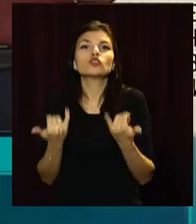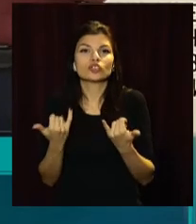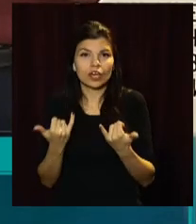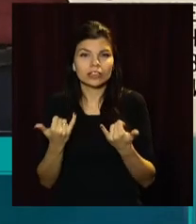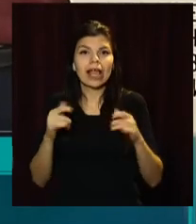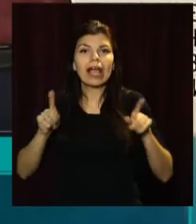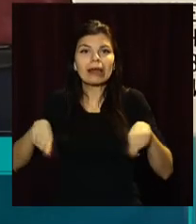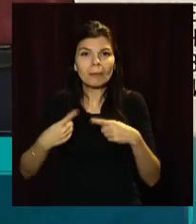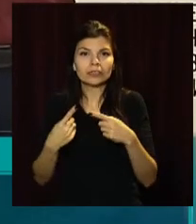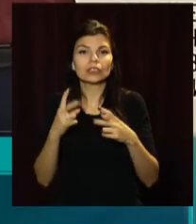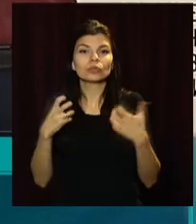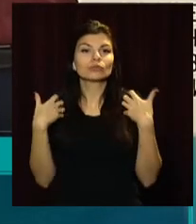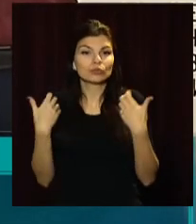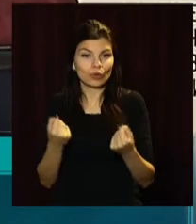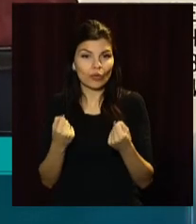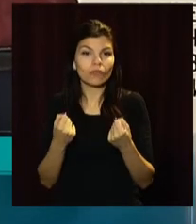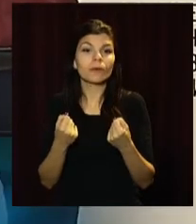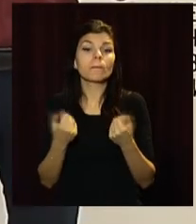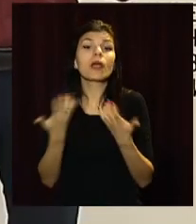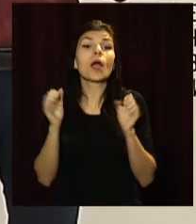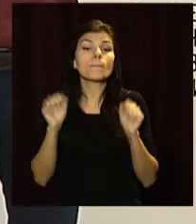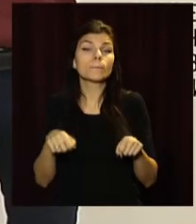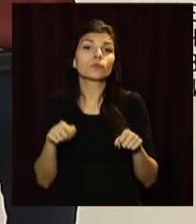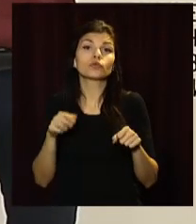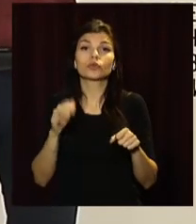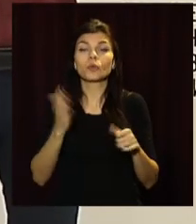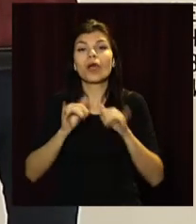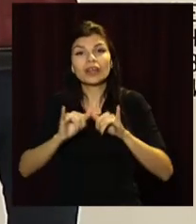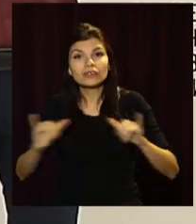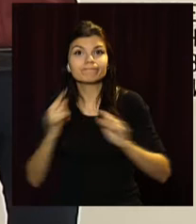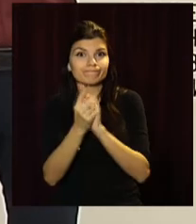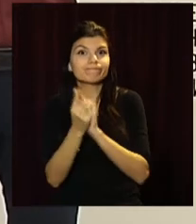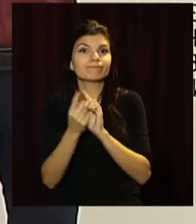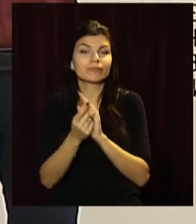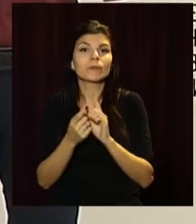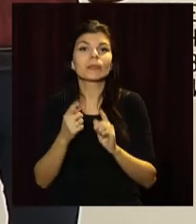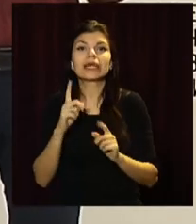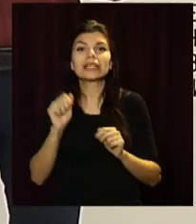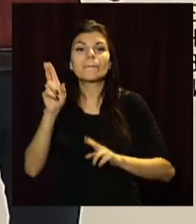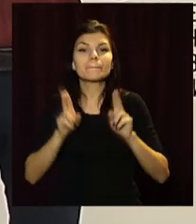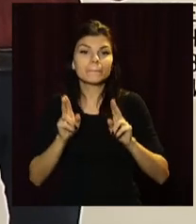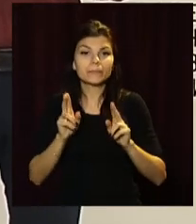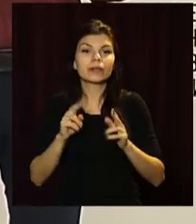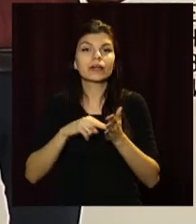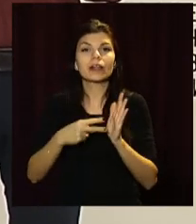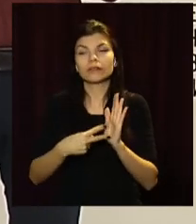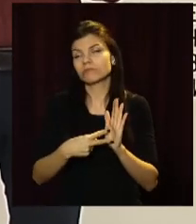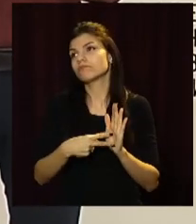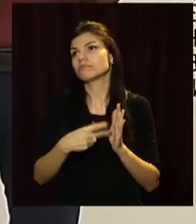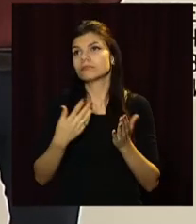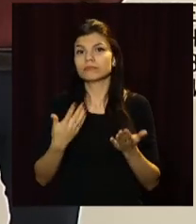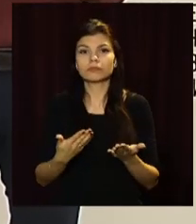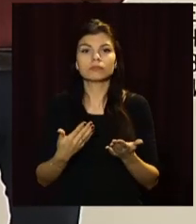реабілітації у сфері охорони здоров'я, яка буде функціонувати і розвиватися за принципами та стандартами,